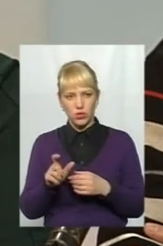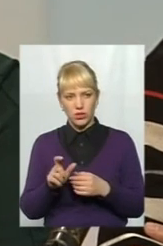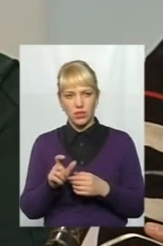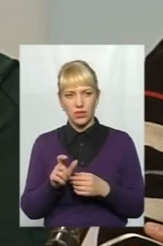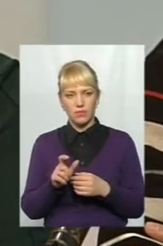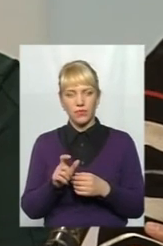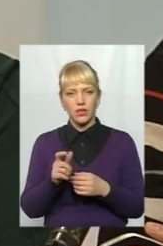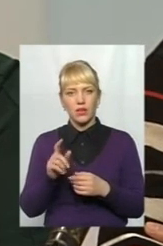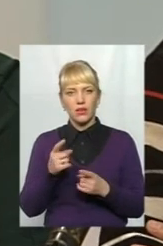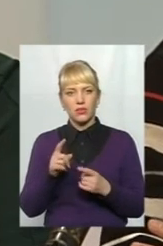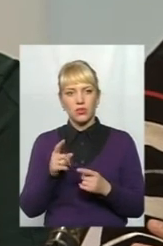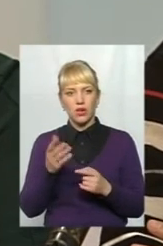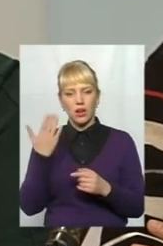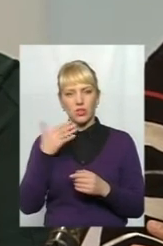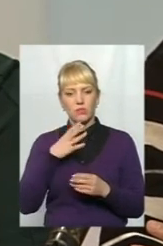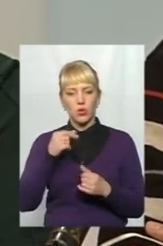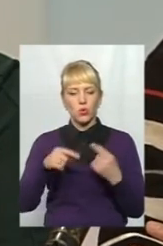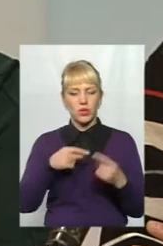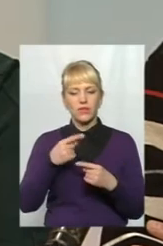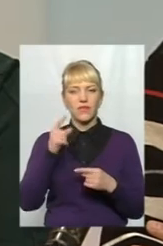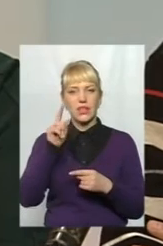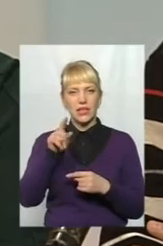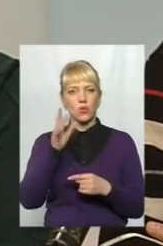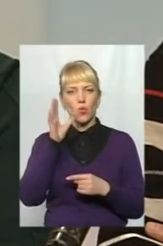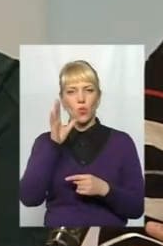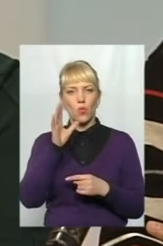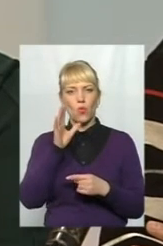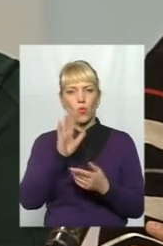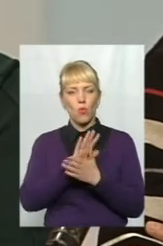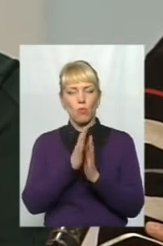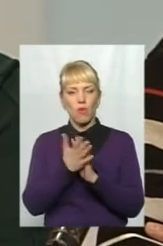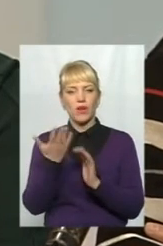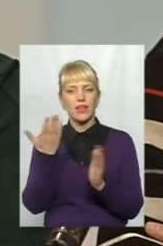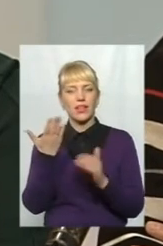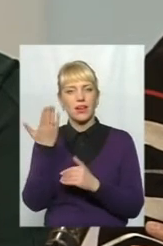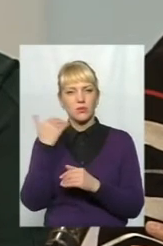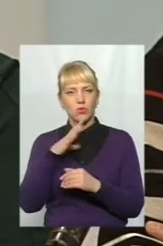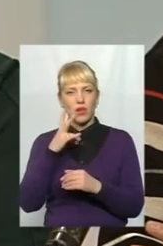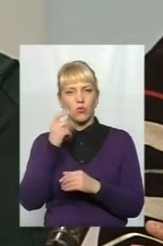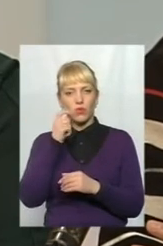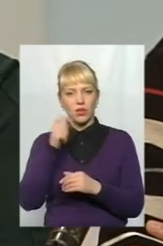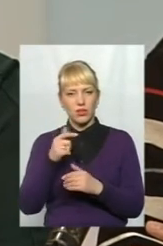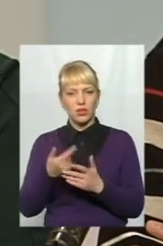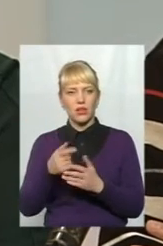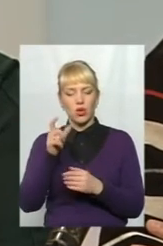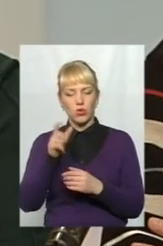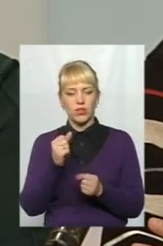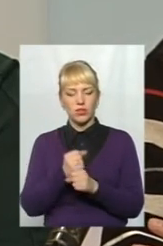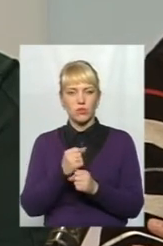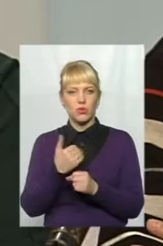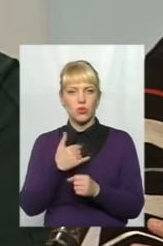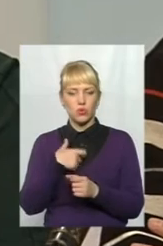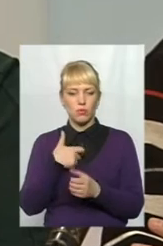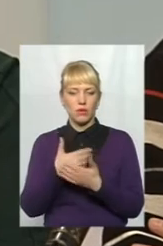рахунок того, щоб коли скрутилися в тих умовах, які там Україна мала, зробив собі нерухоме майно,